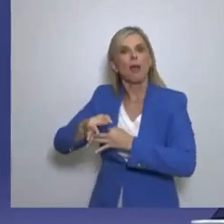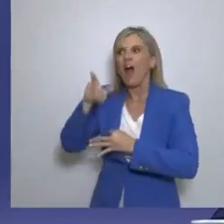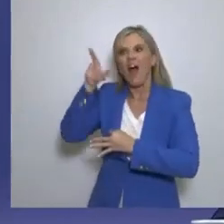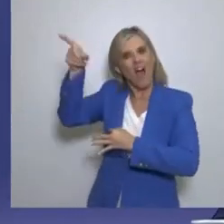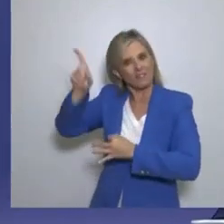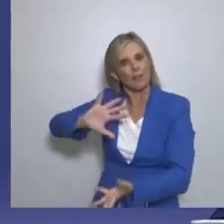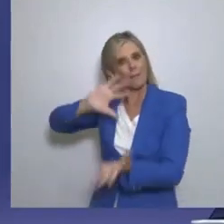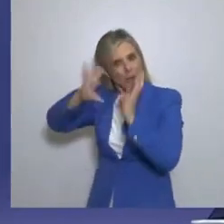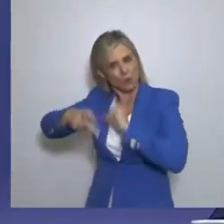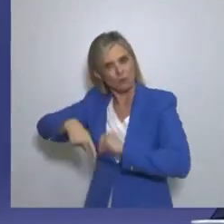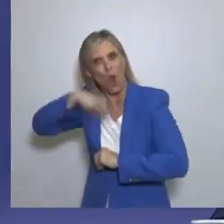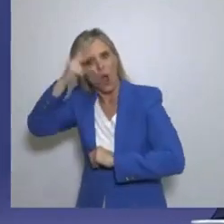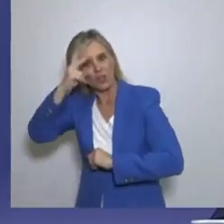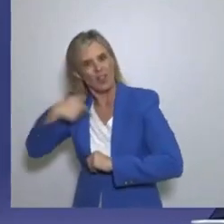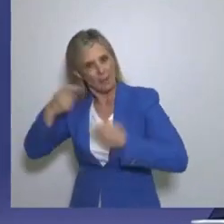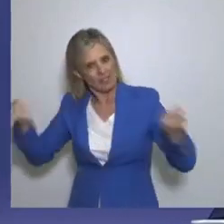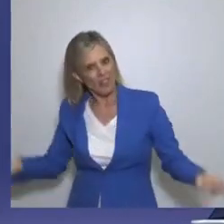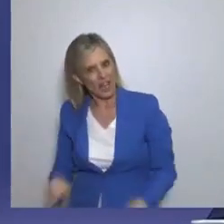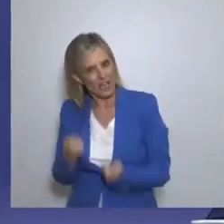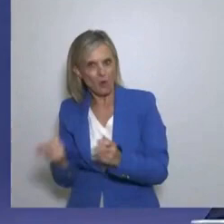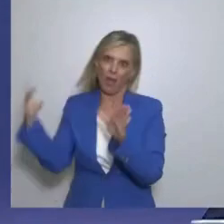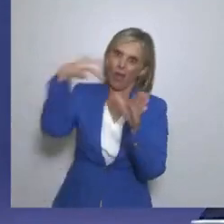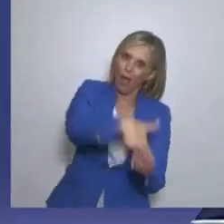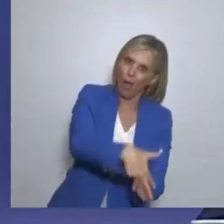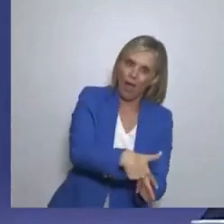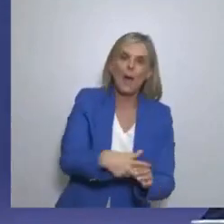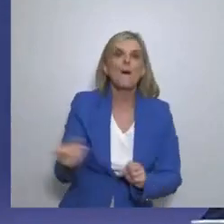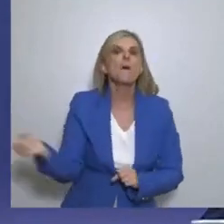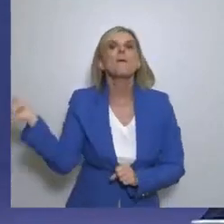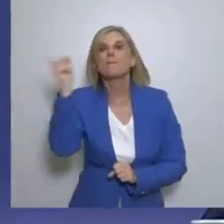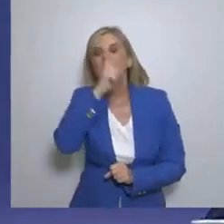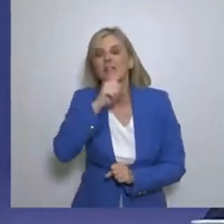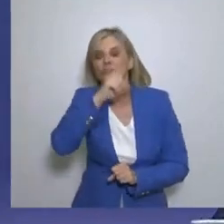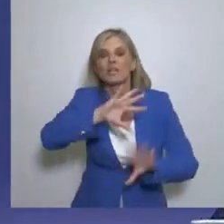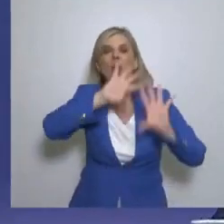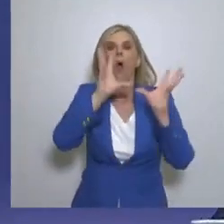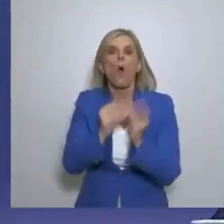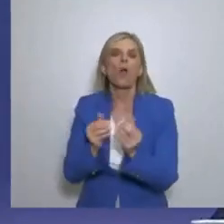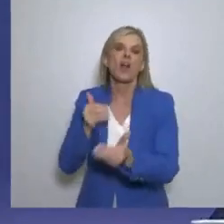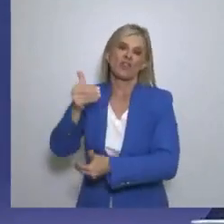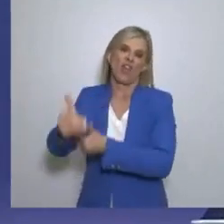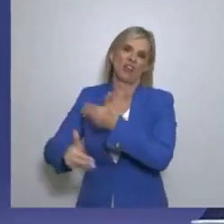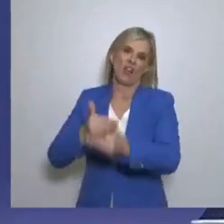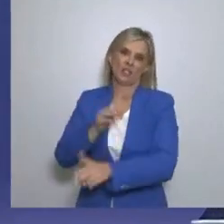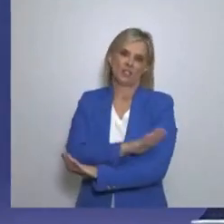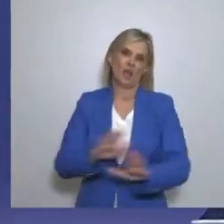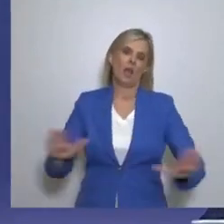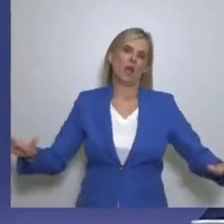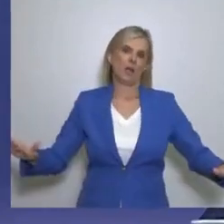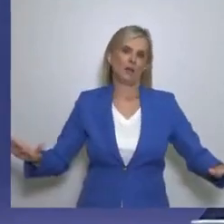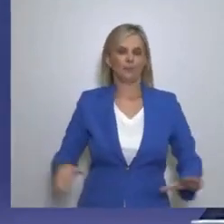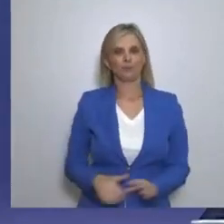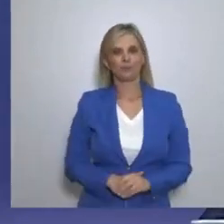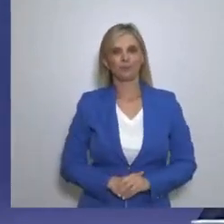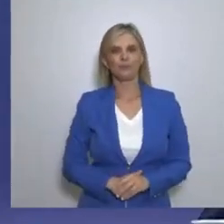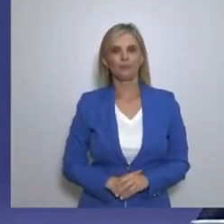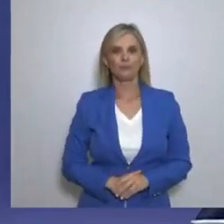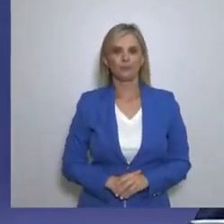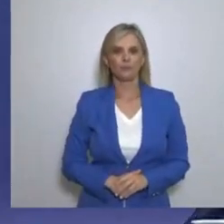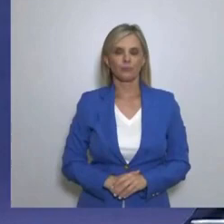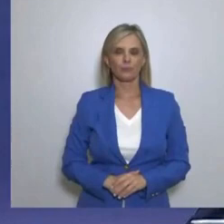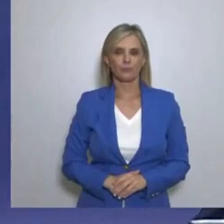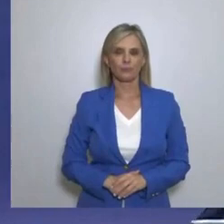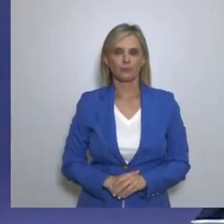αλλά και με ψεύτικες διαδικασίες δεν θα υπάρχει θα τελεύσει αυτό που μιλάω είναι ότι